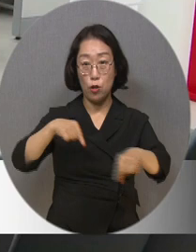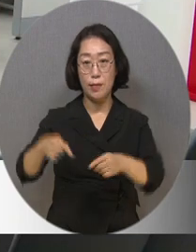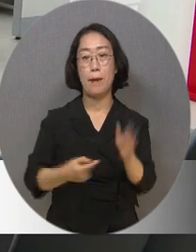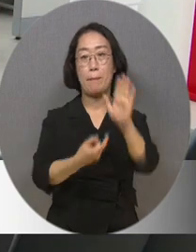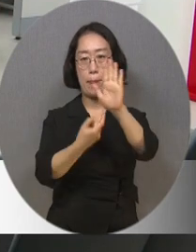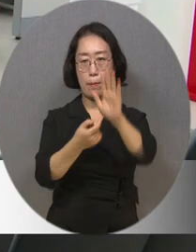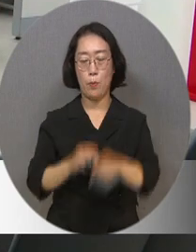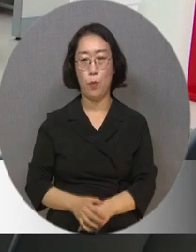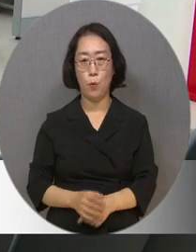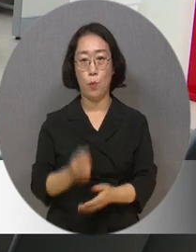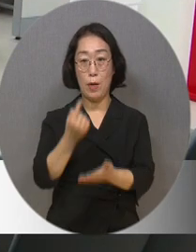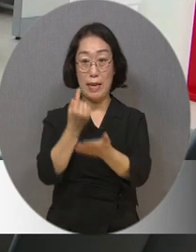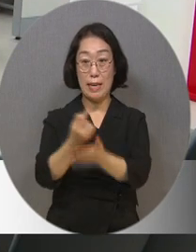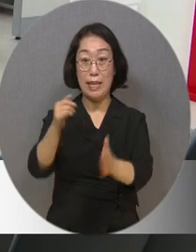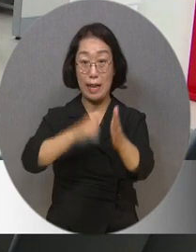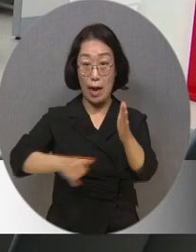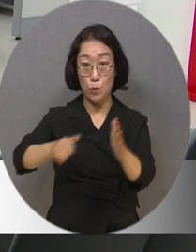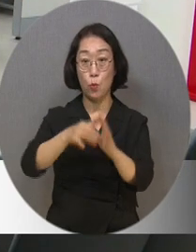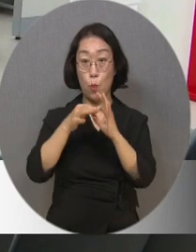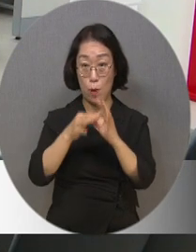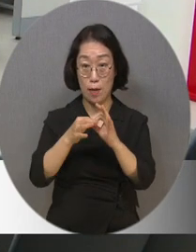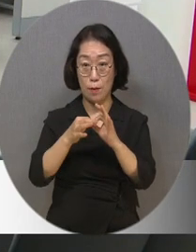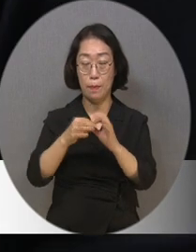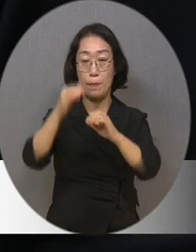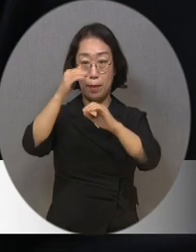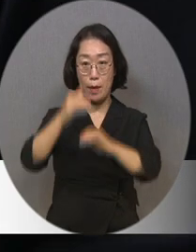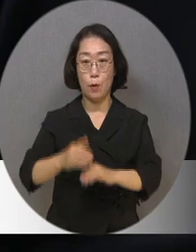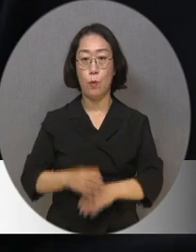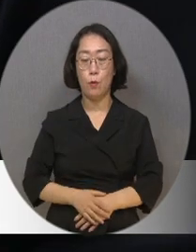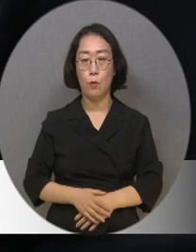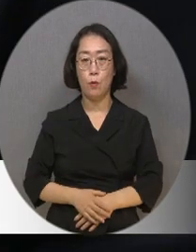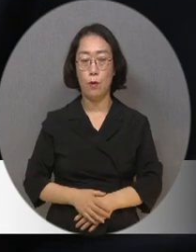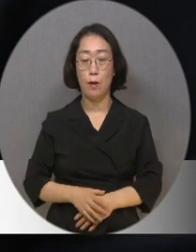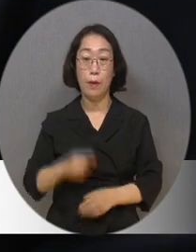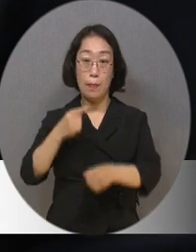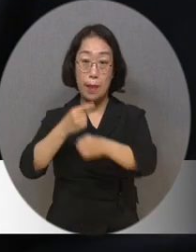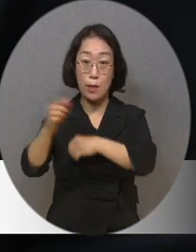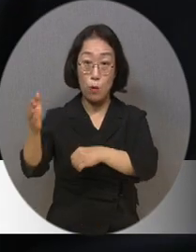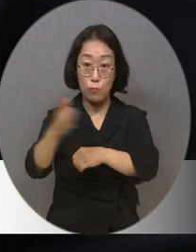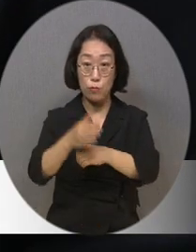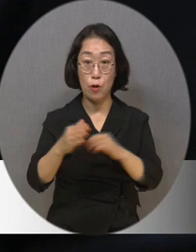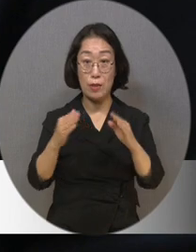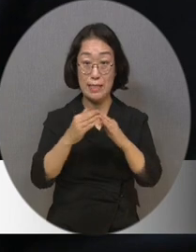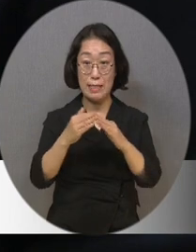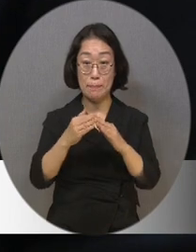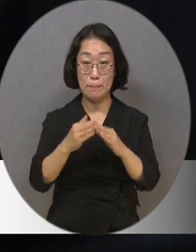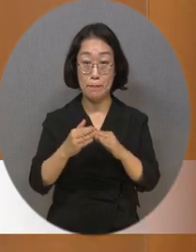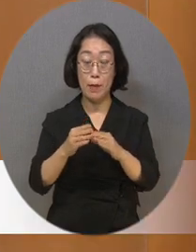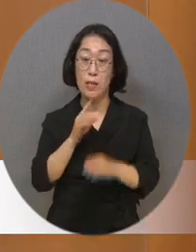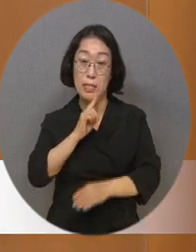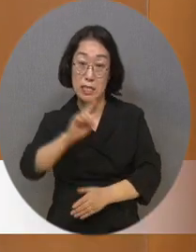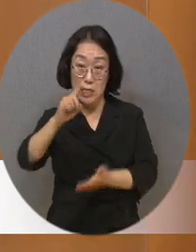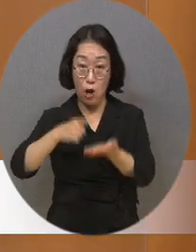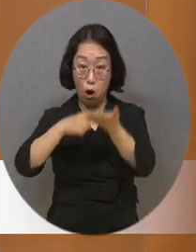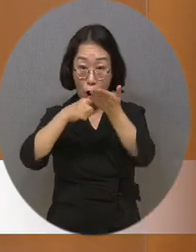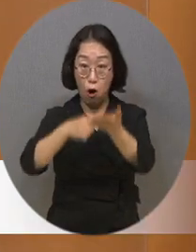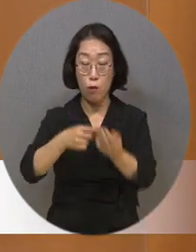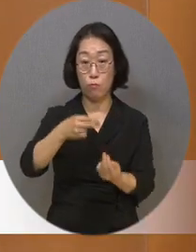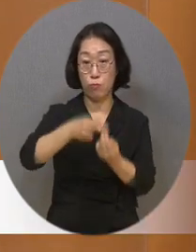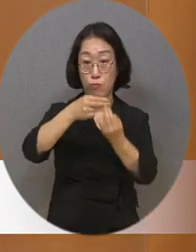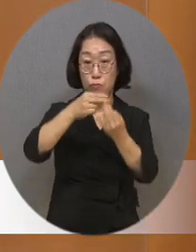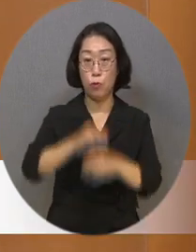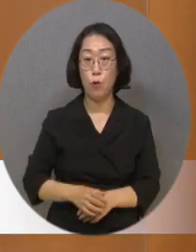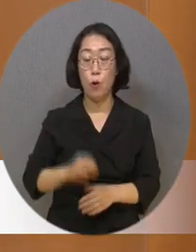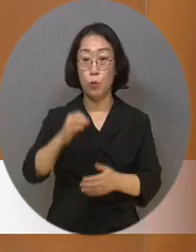1인 가구를 위한 내용을 간략히 정리했습니다. 먼저 내년부터 주택청약주축 나비백의 소득 공제 범위가